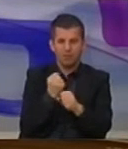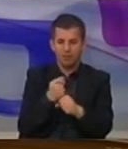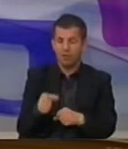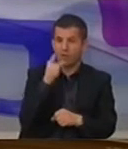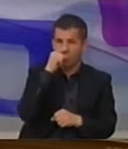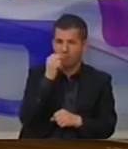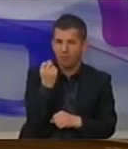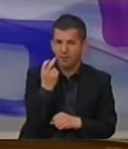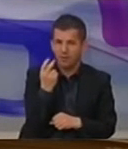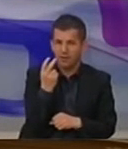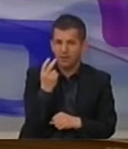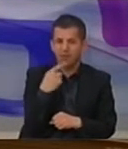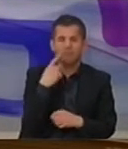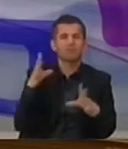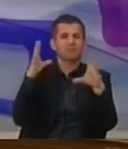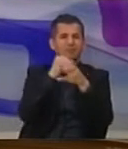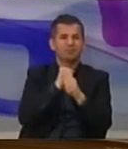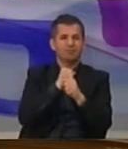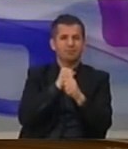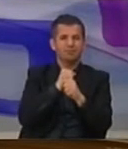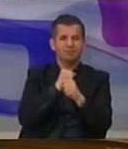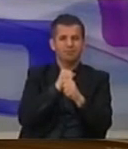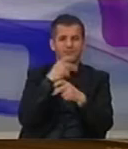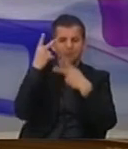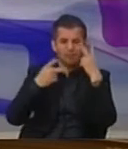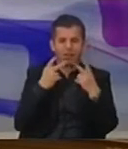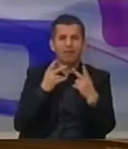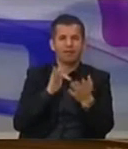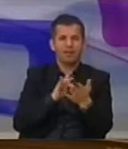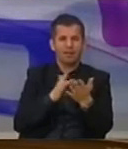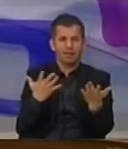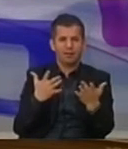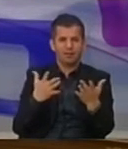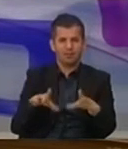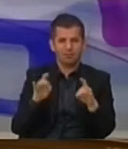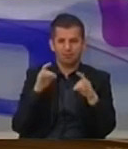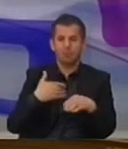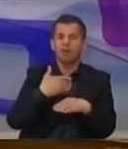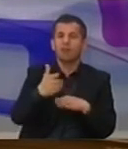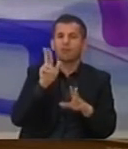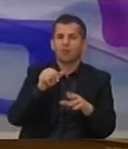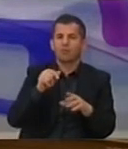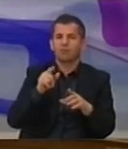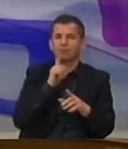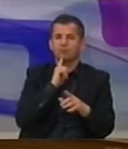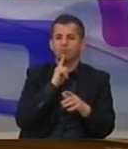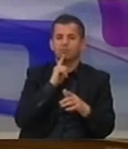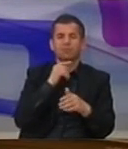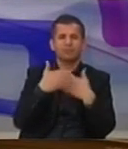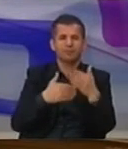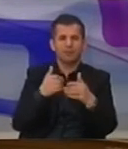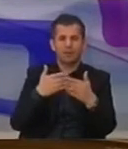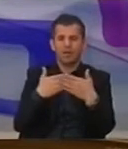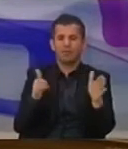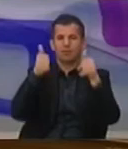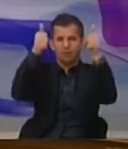Prishtines, po për mbyllim procedurat e ndarjes e lokacionit, që pas tajtë vazhdojnë me procedurat tjera të shpolis e